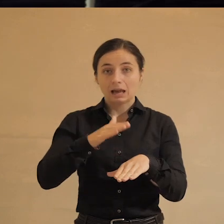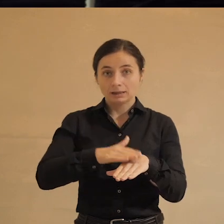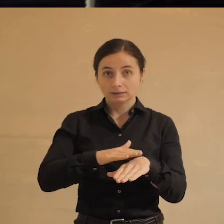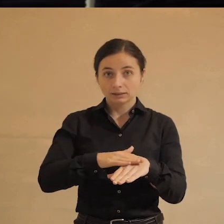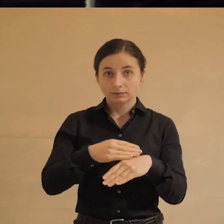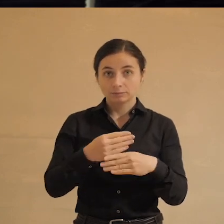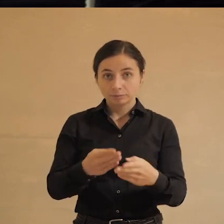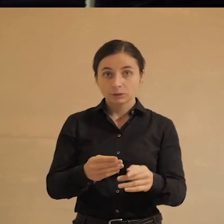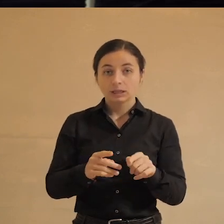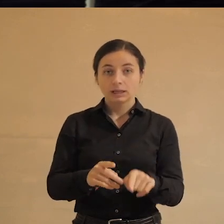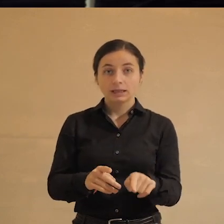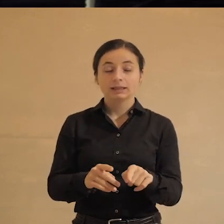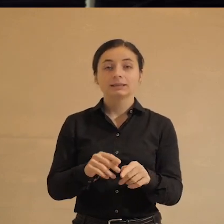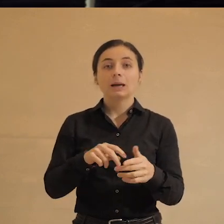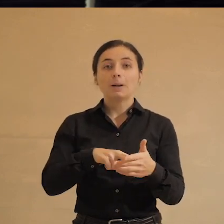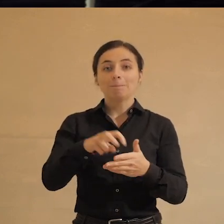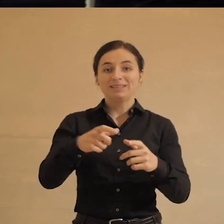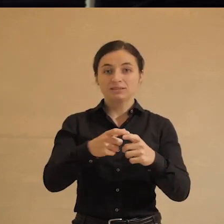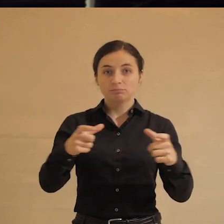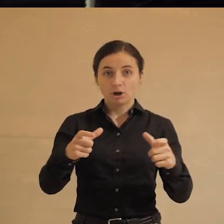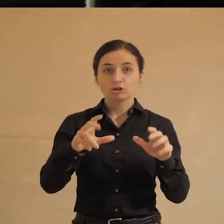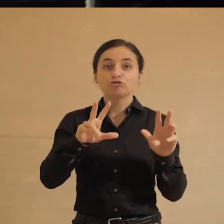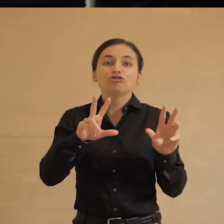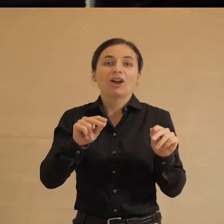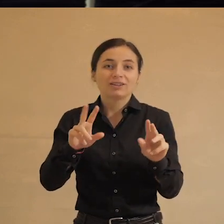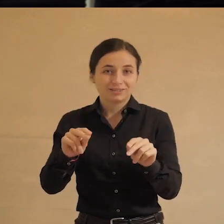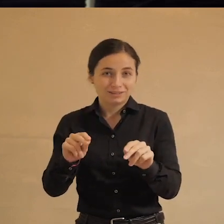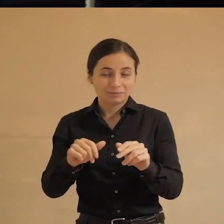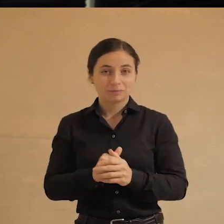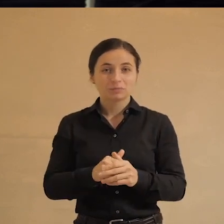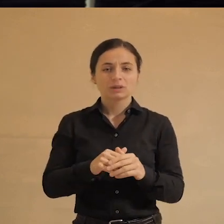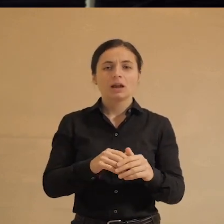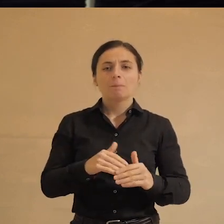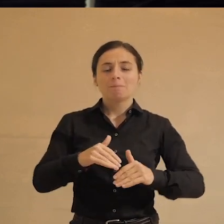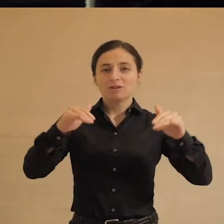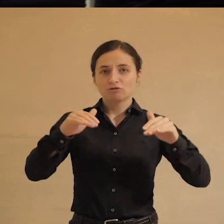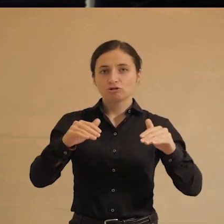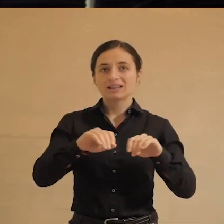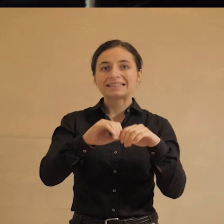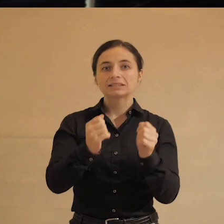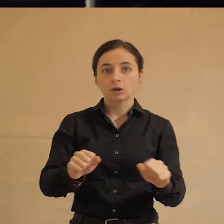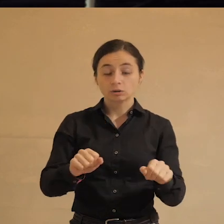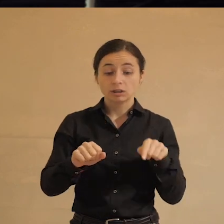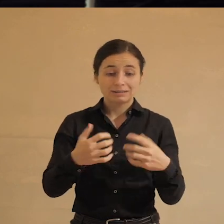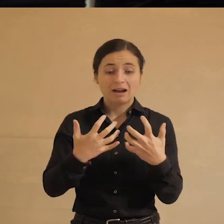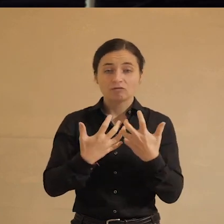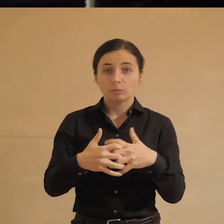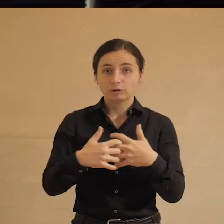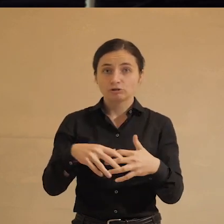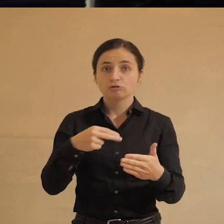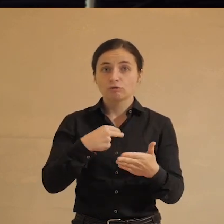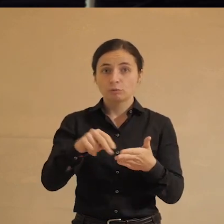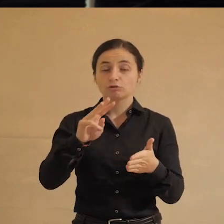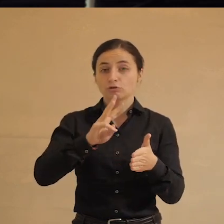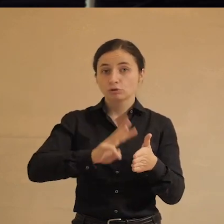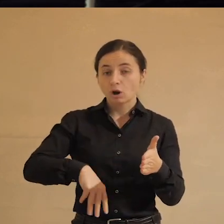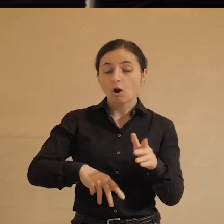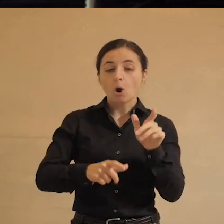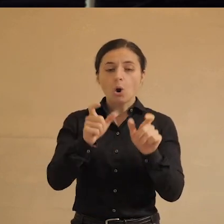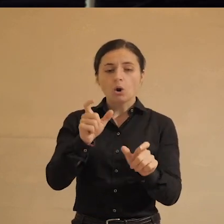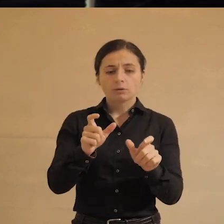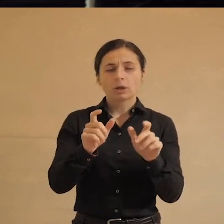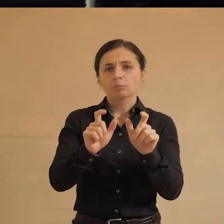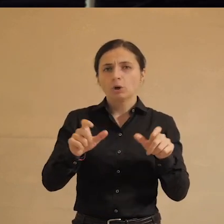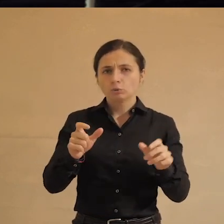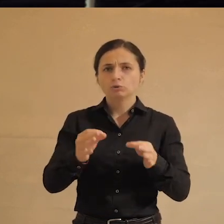Это те самые пресловутые письма счастья, то, о чем мы уже сказали. Превышение скорости, автоматическая выписка штрафов. Люди судятся